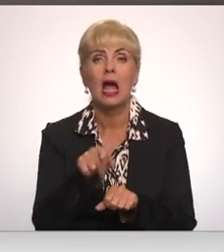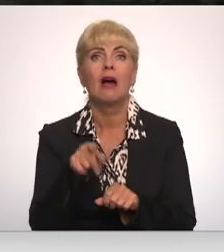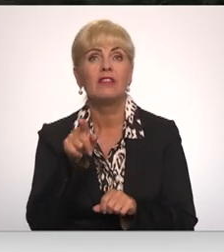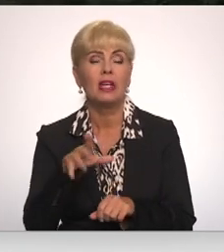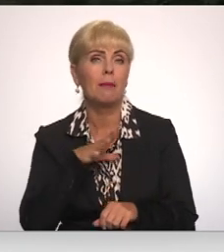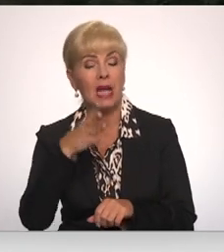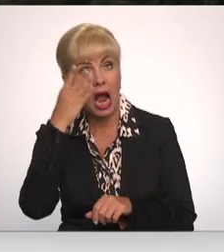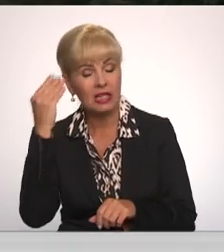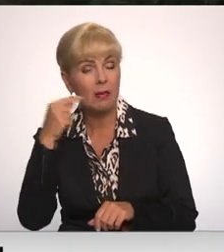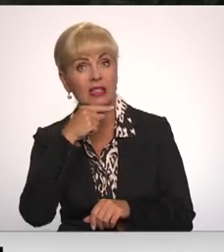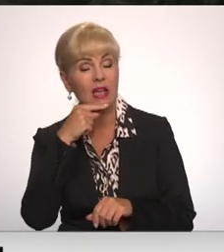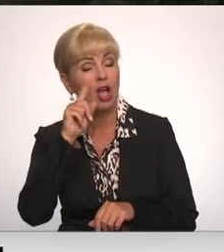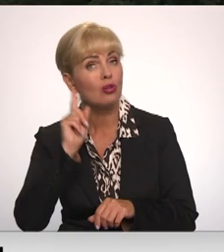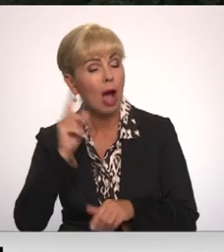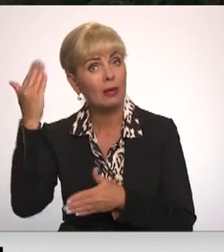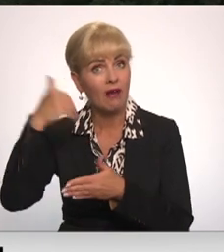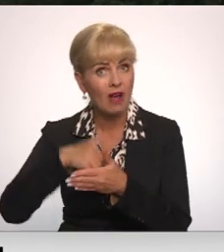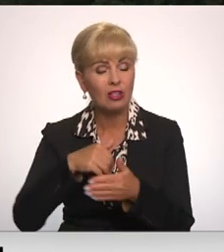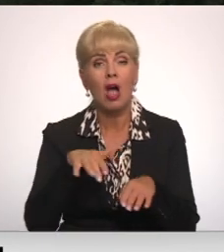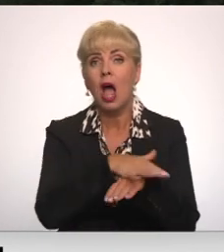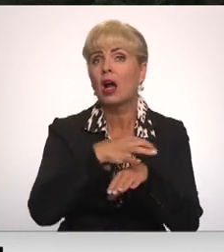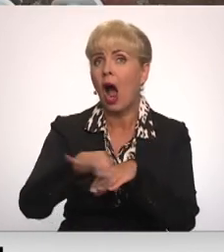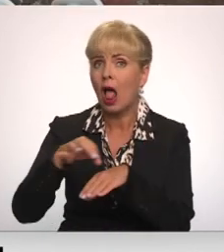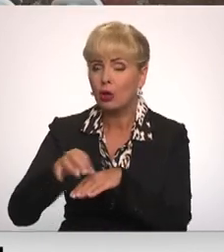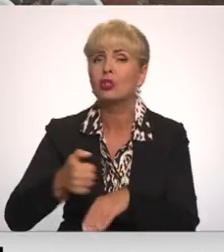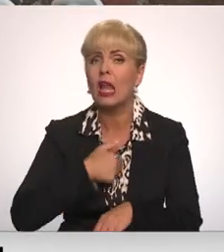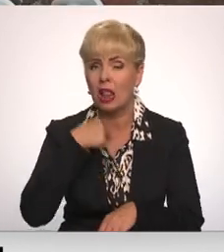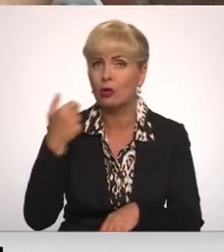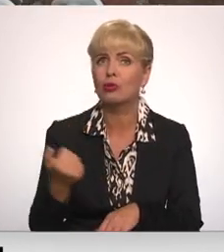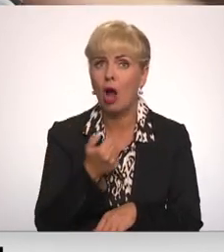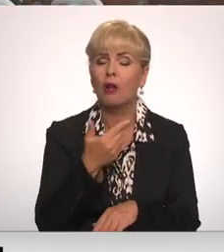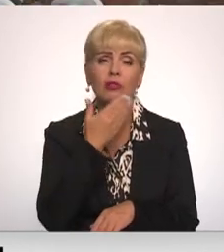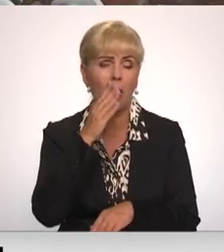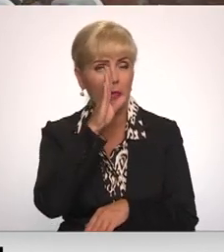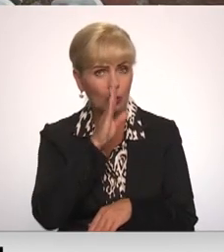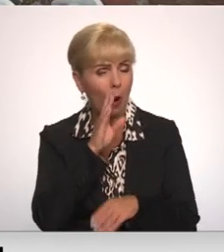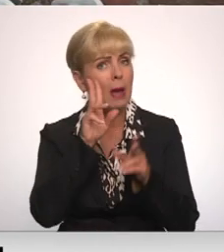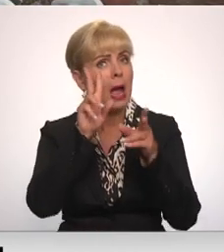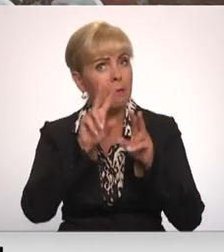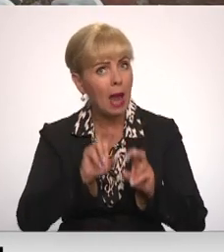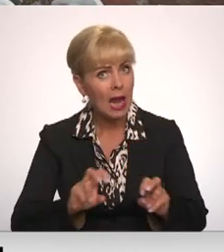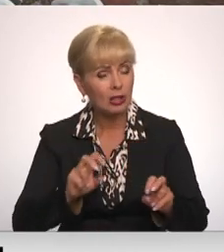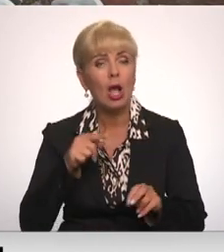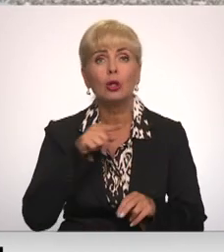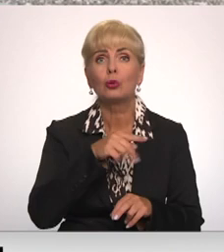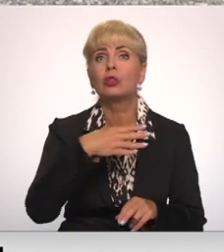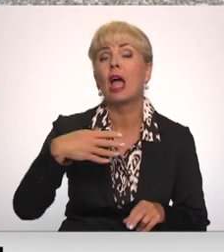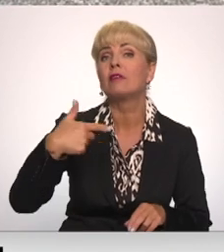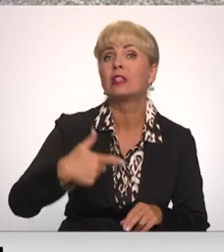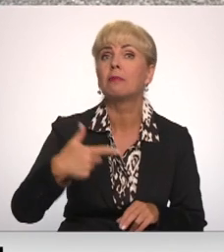aizmirsti. Cēsu ebreju vēsturi holokausta kontekstā ilgus gadus patiešām netika nopietni pētīta. 1977.